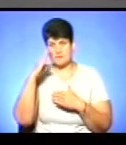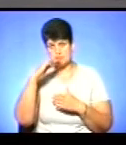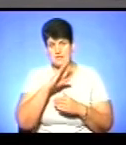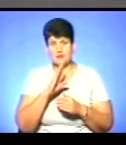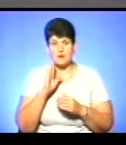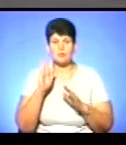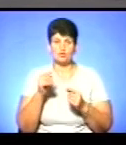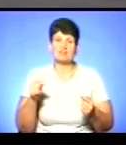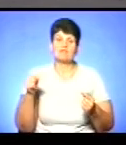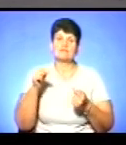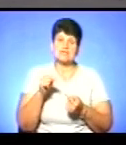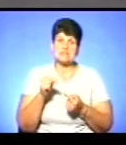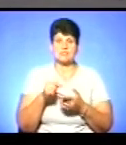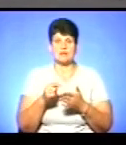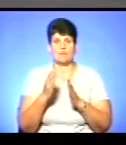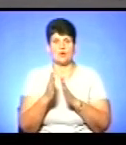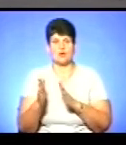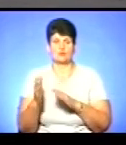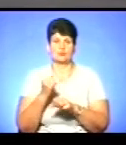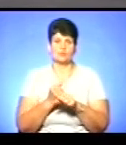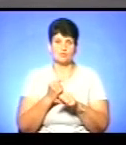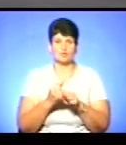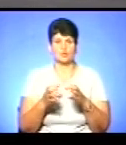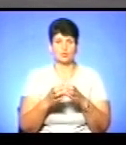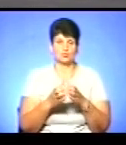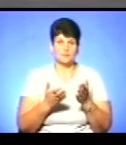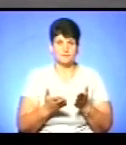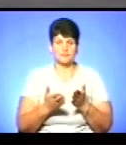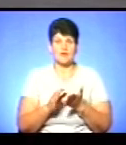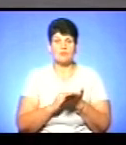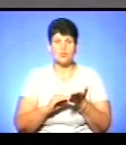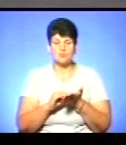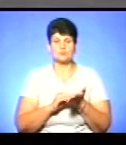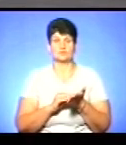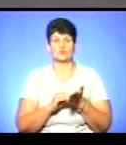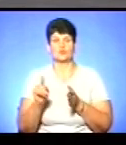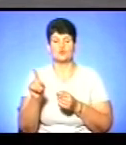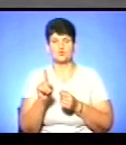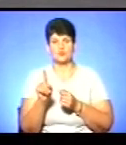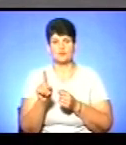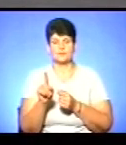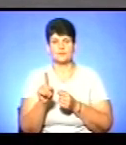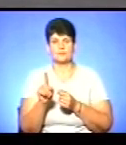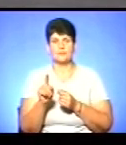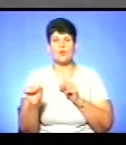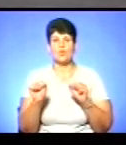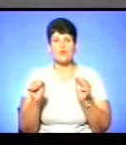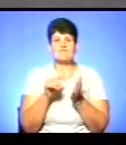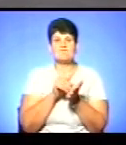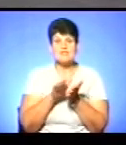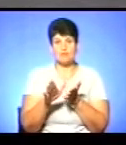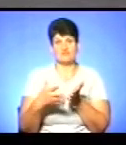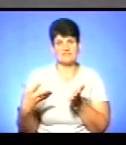визначено порядок функціонування цих груп продовженого дня. Ще раз повторююся, що уряд відмовився